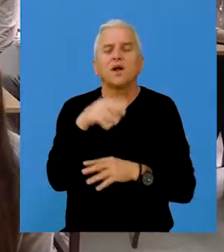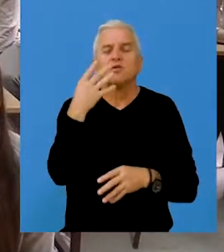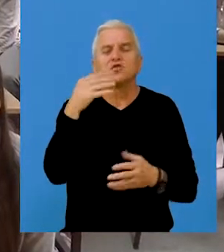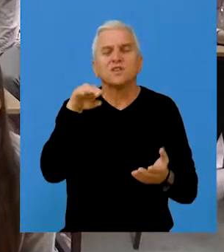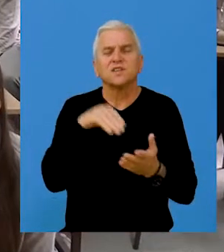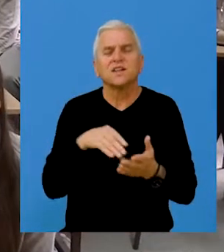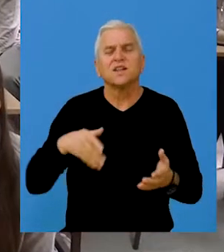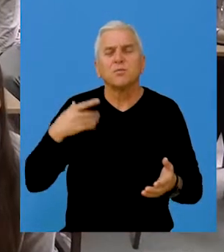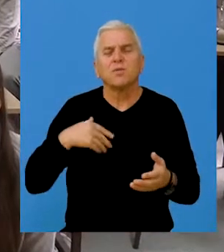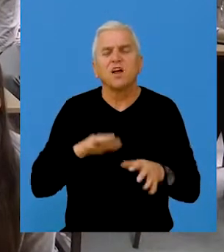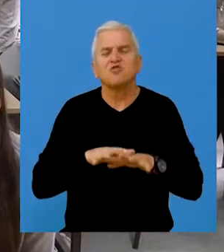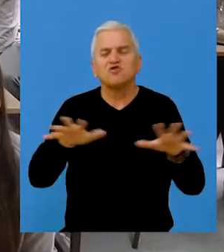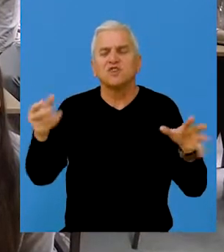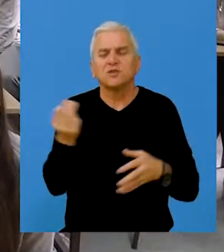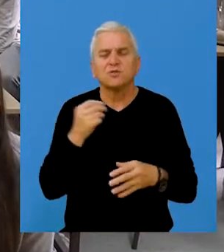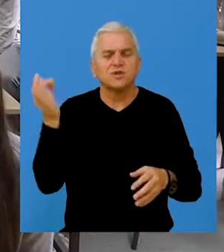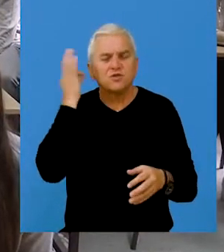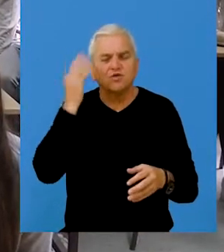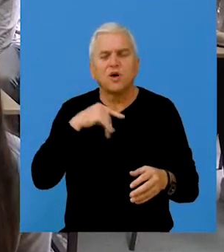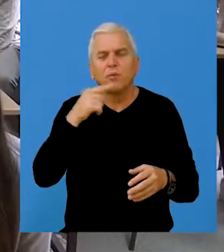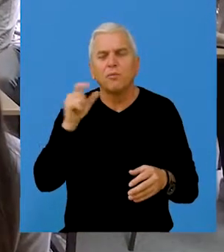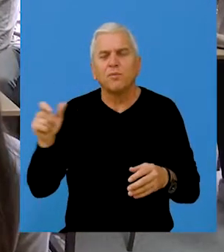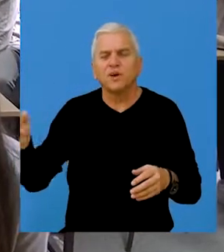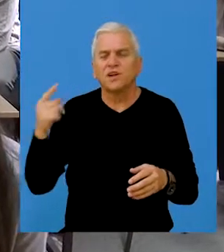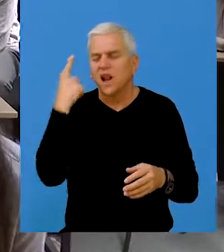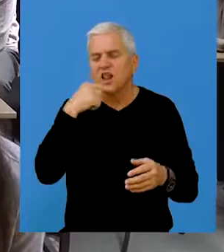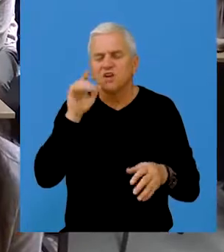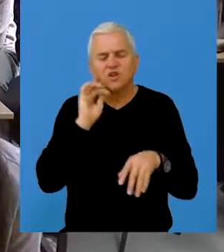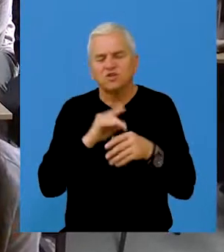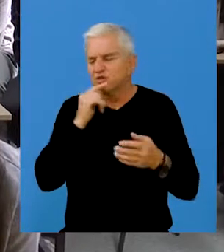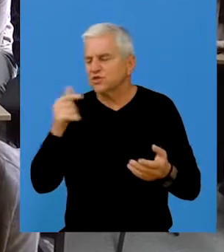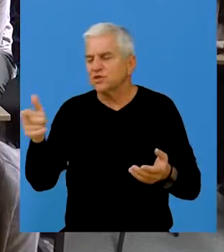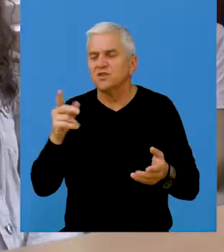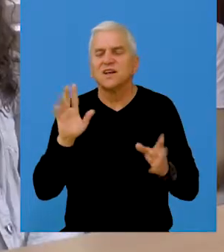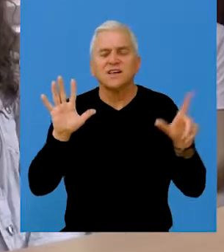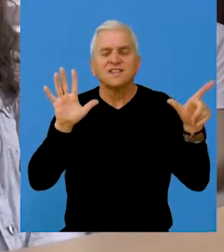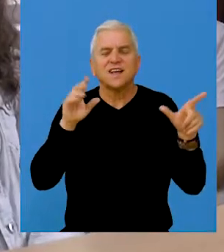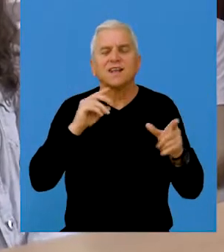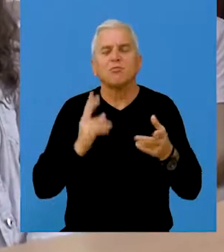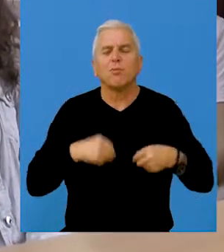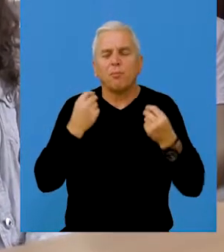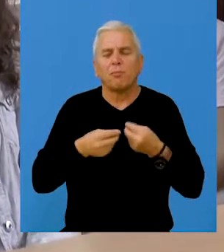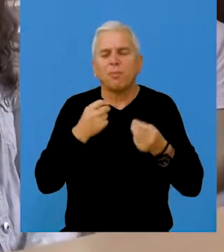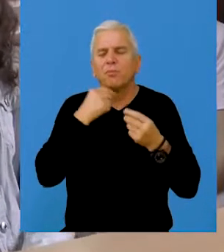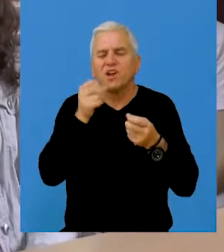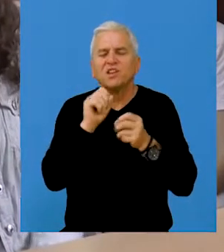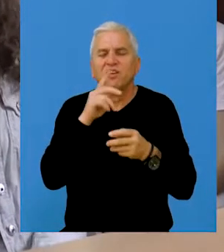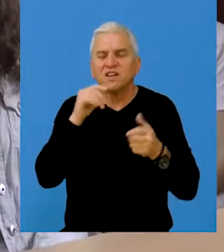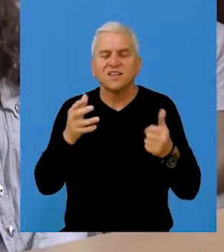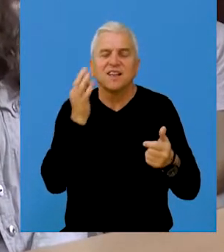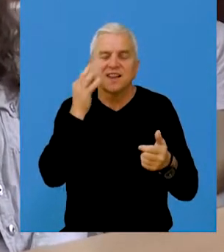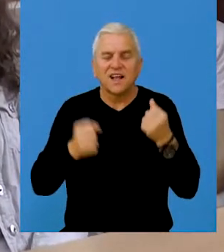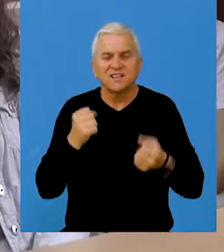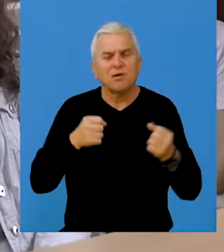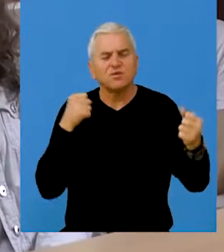Više od 40.000 mladih širom Srbije čulo je priče i lične iskustva sedmaro predavače i saveza paraplegičara,